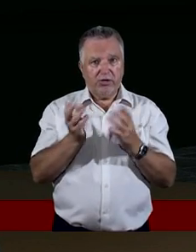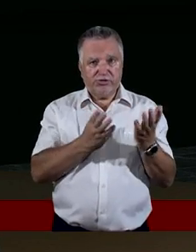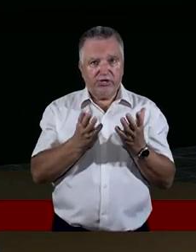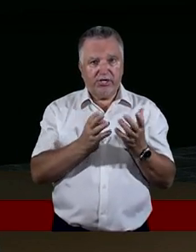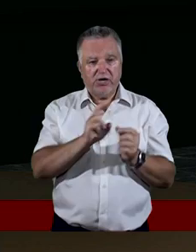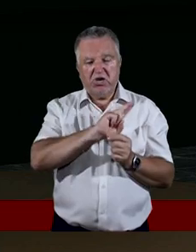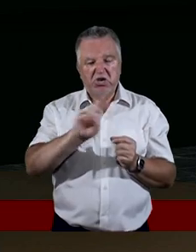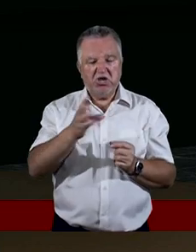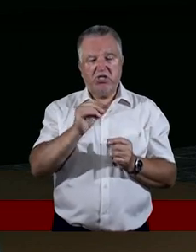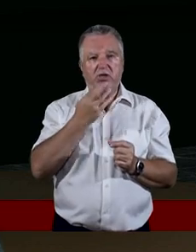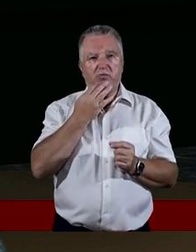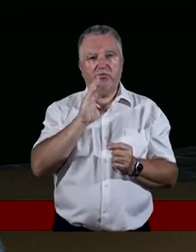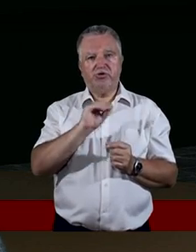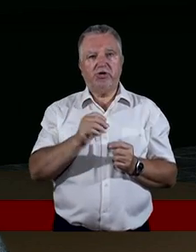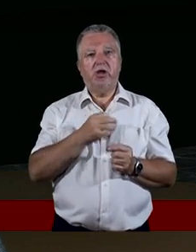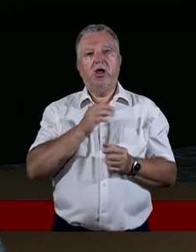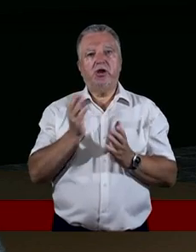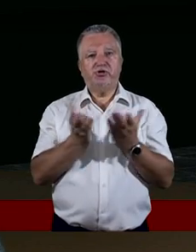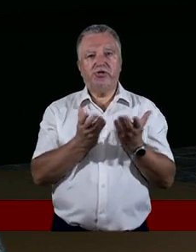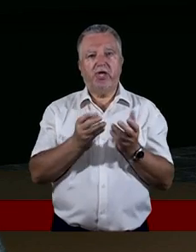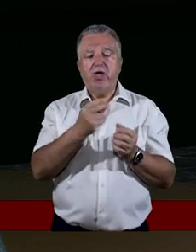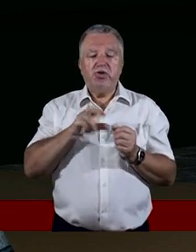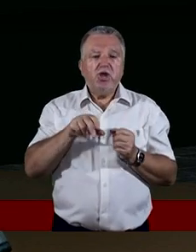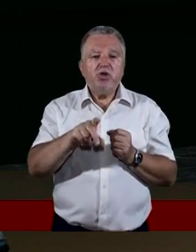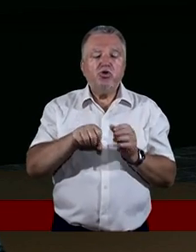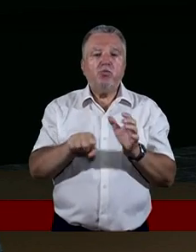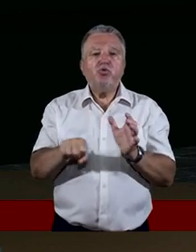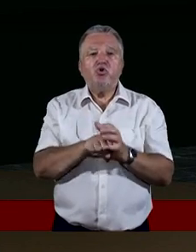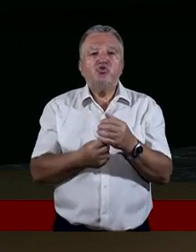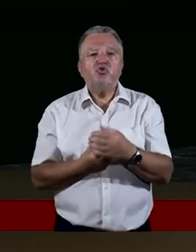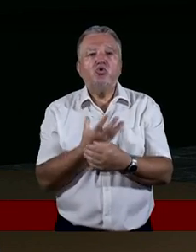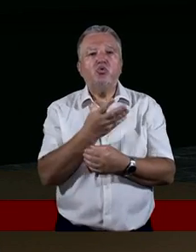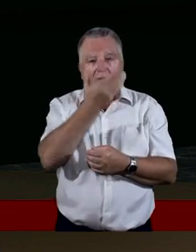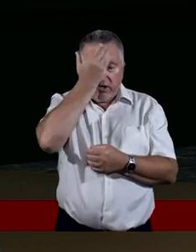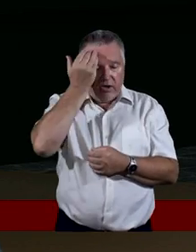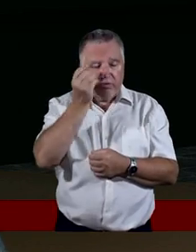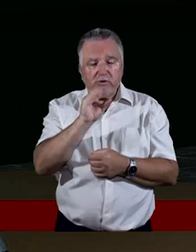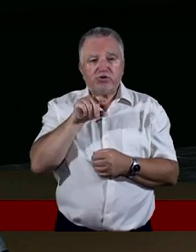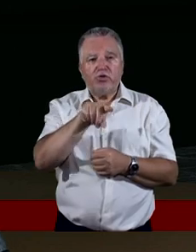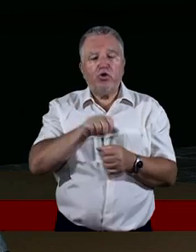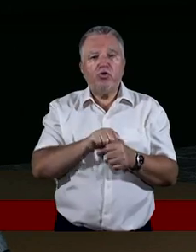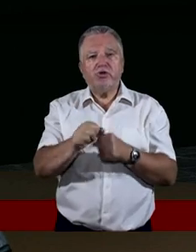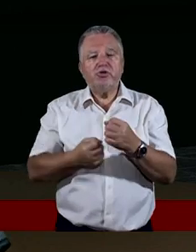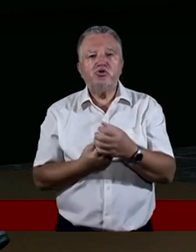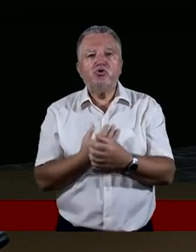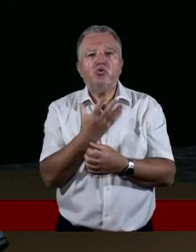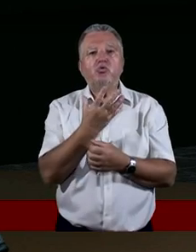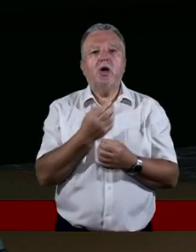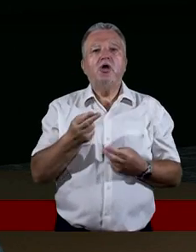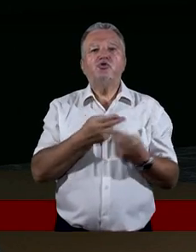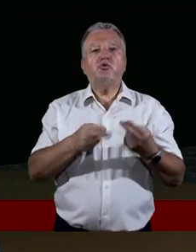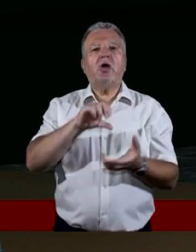to prawie nikt nie mówi, że czyta. Więc nie idą do źródła, nawet często nie wiedzą, że jest to źródło, więc szukają wśród